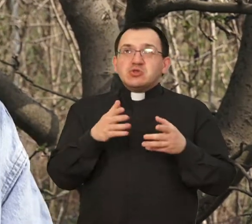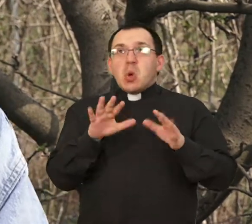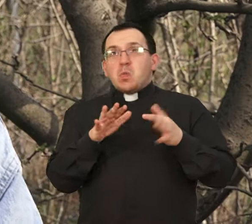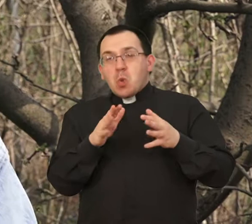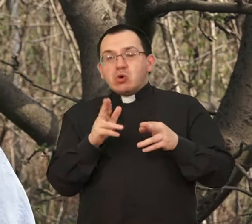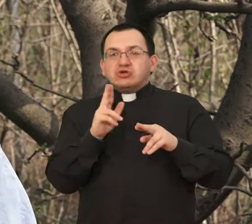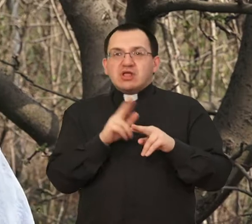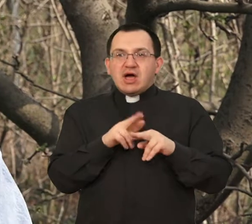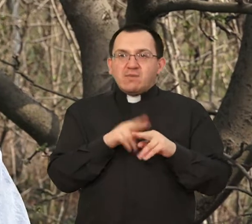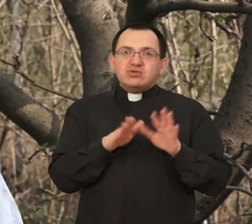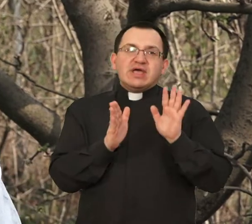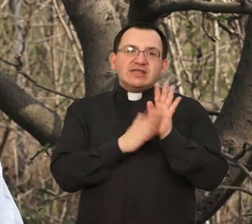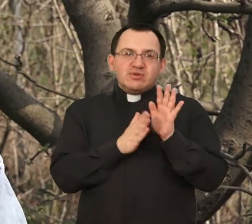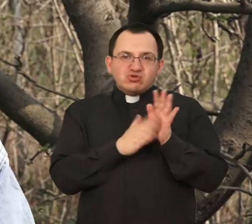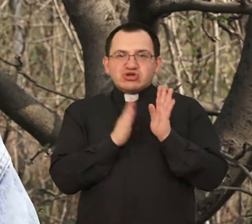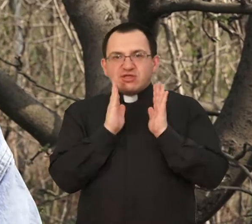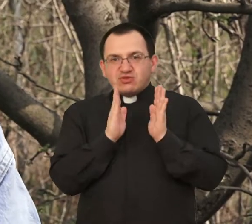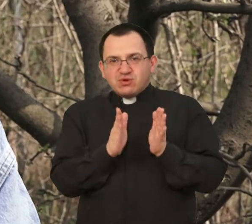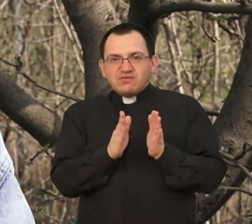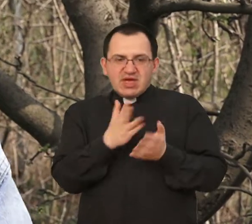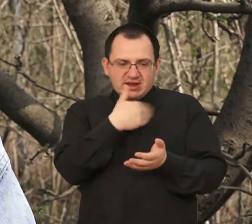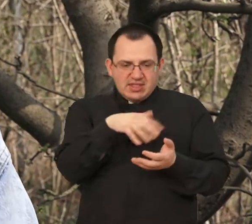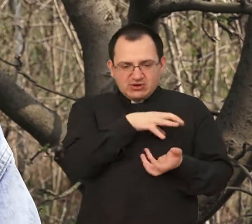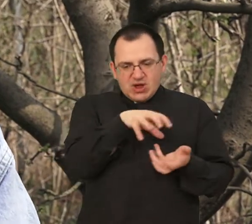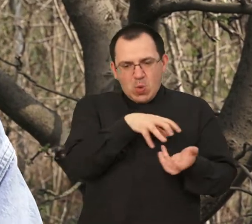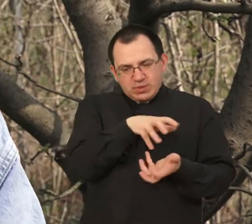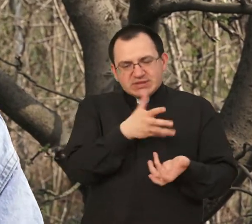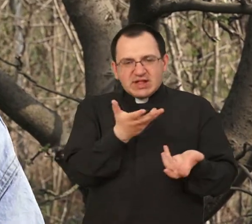vjerojatno će biti, možda, neko svjedočanstvo, naše obiteljsko,